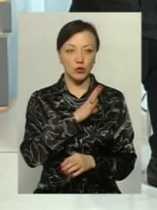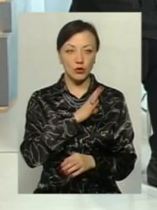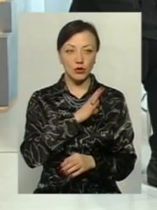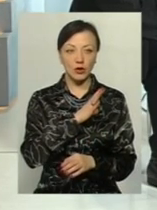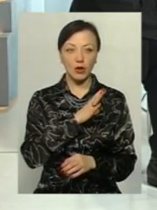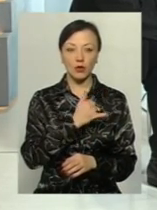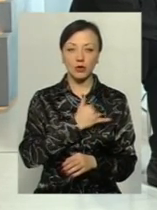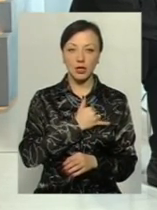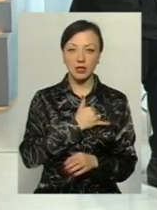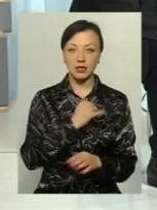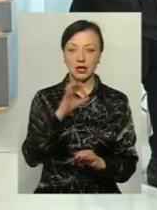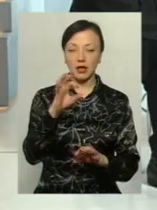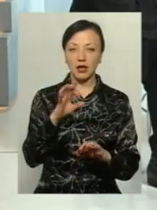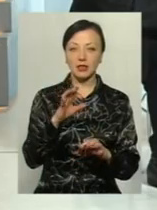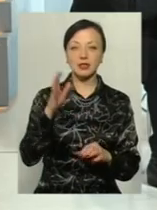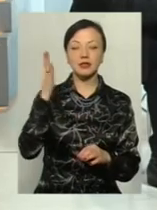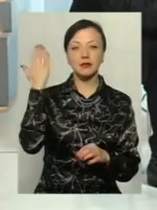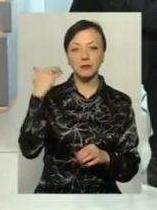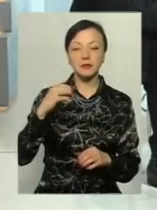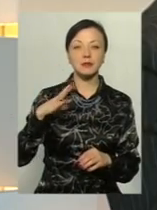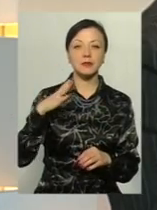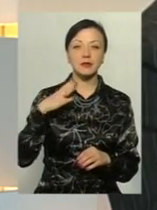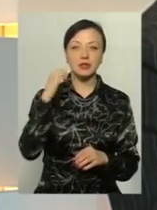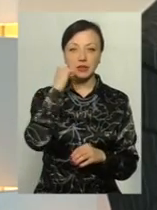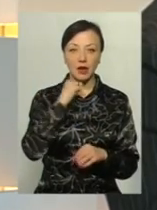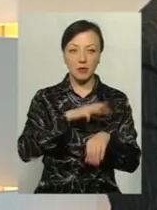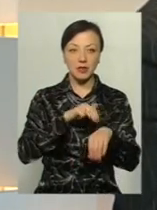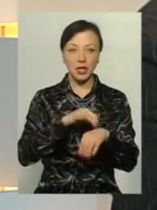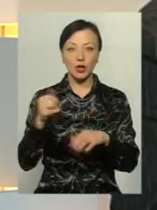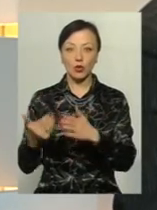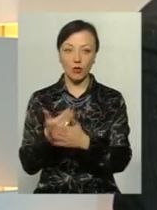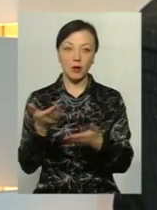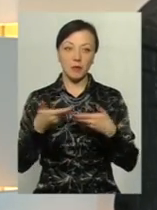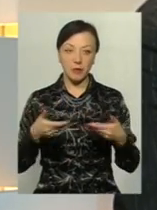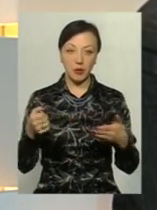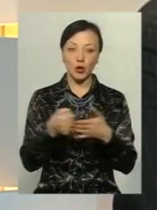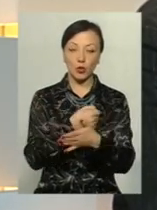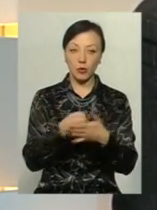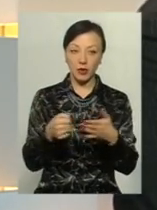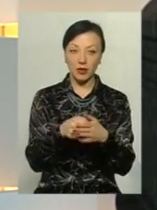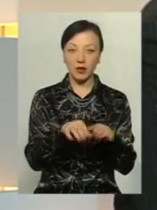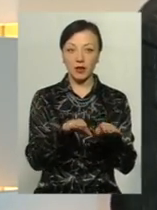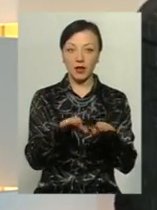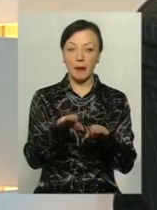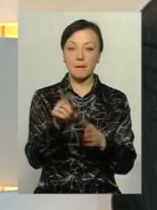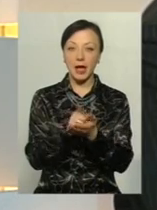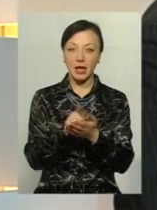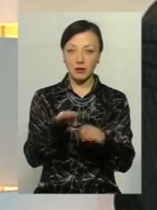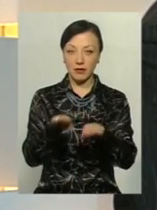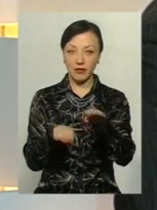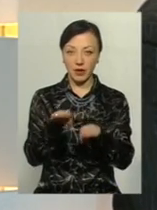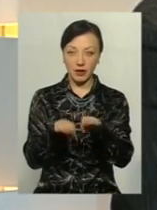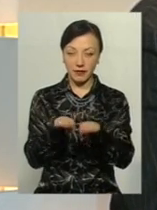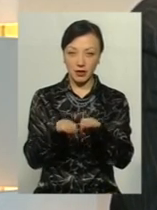колишніми, старими тими ліціонерами, і новими. І ми добилися все-таки вирівня диспропорцій в пенсіях, і чомусь